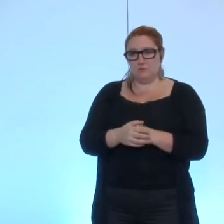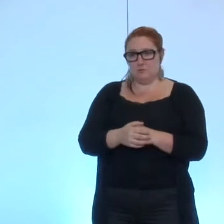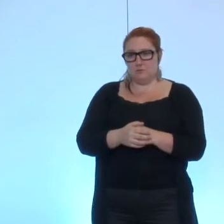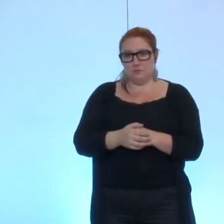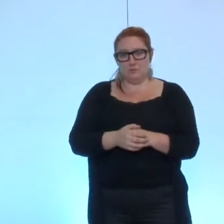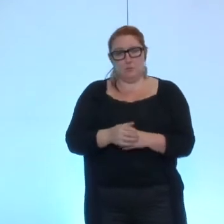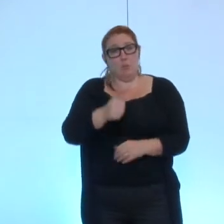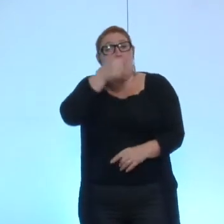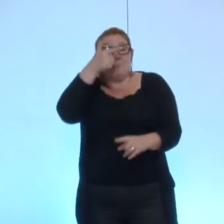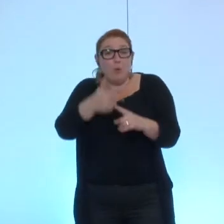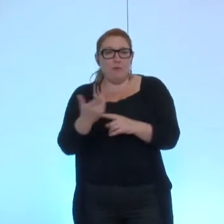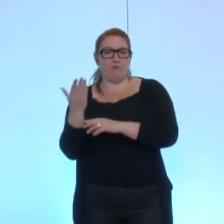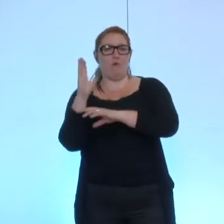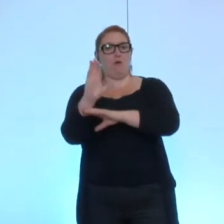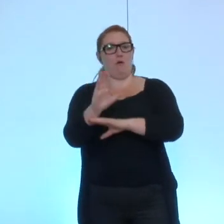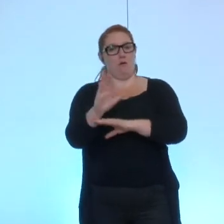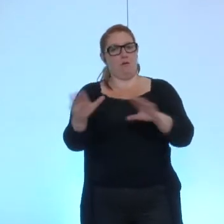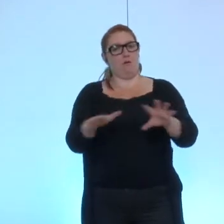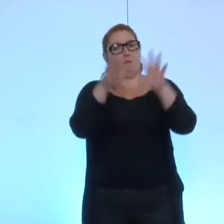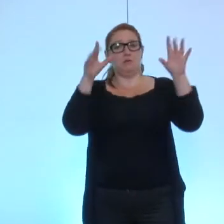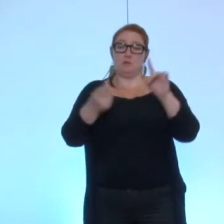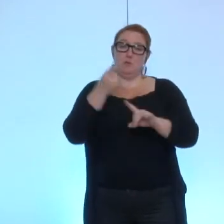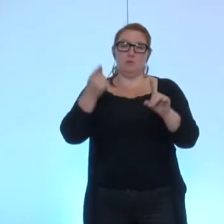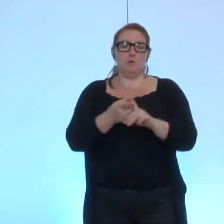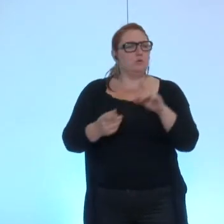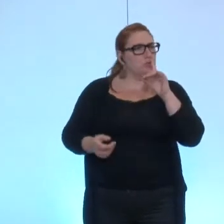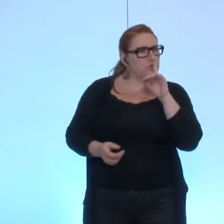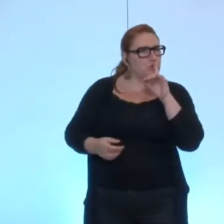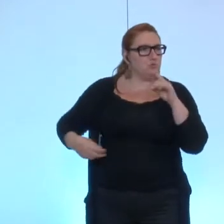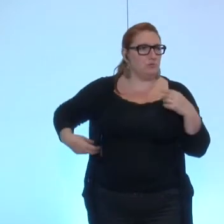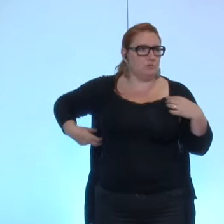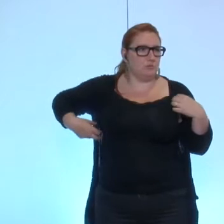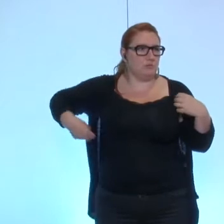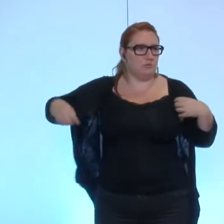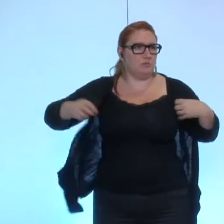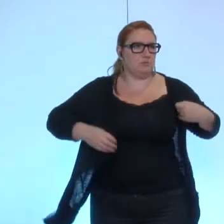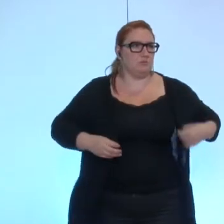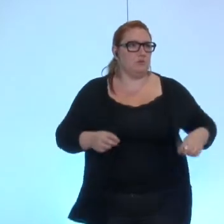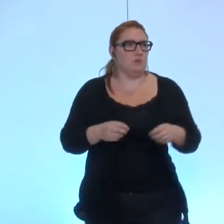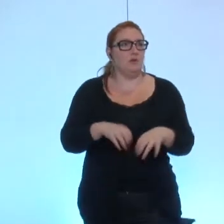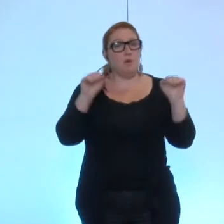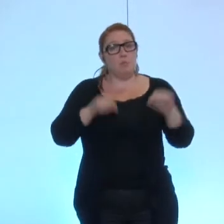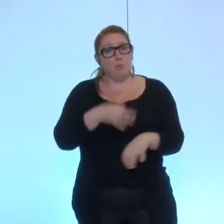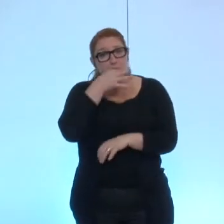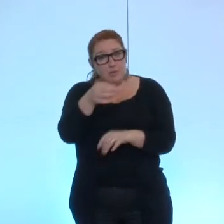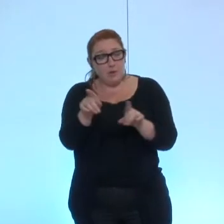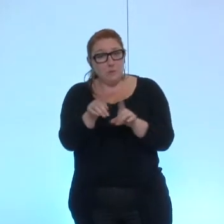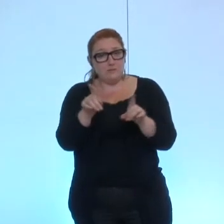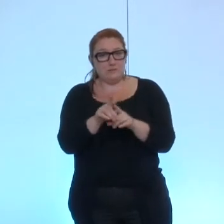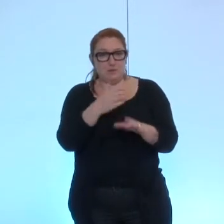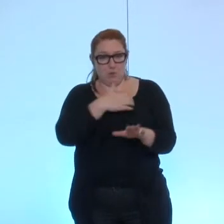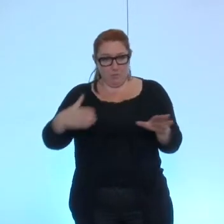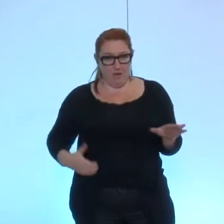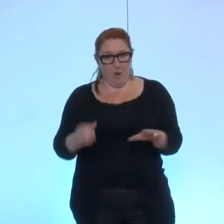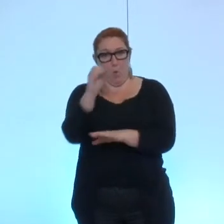voilà et pour vous dire aussi pour vous dire aussi qu'en fait ça a débuté par une expression du maire de Ouagadougou